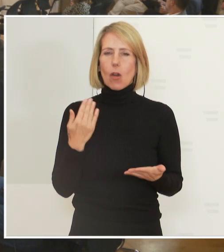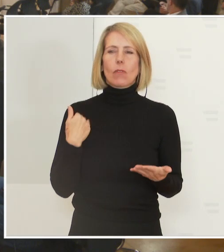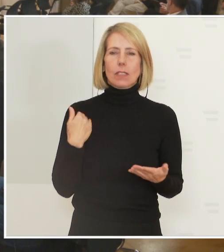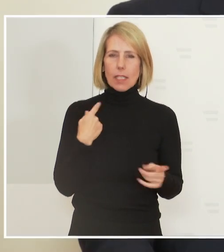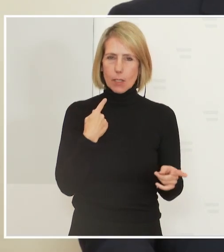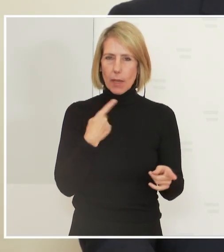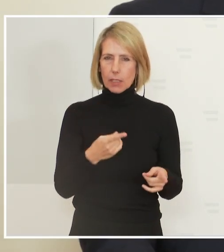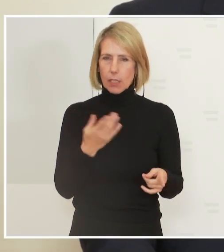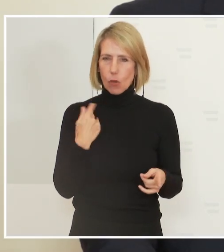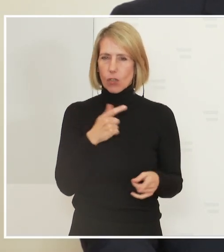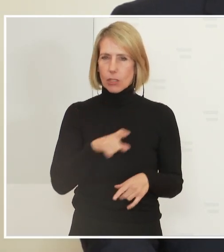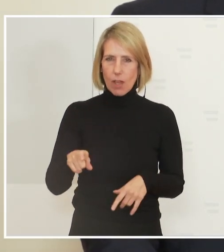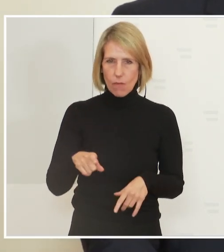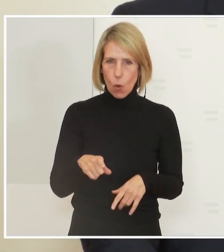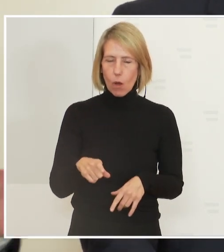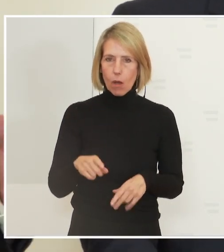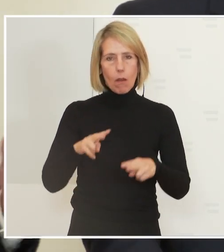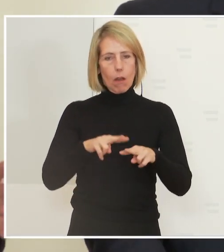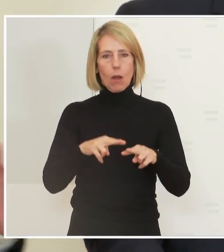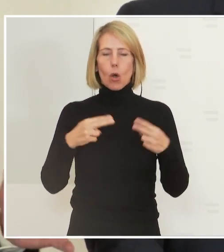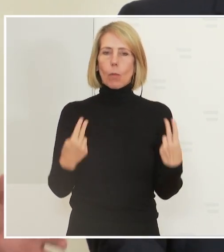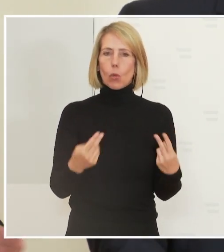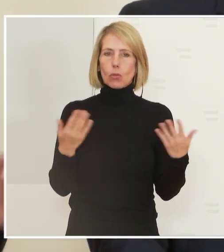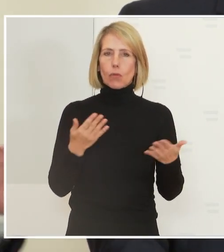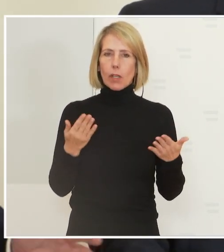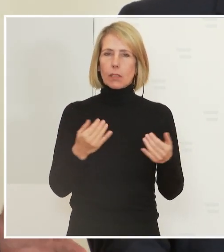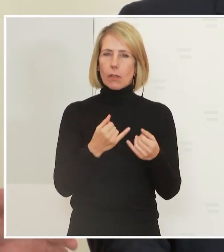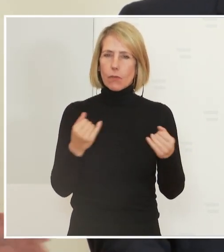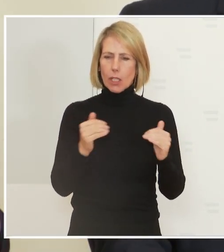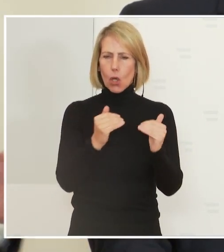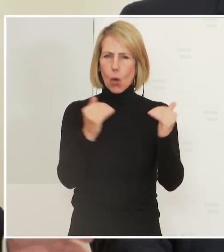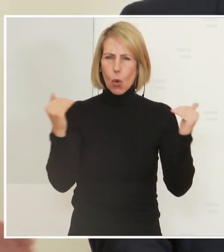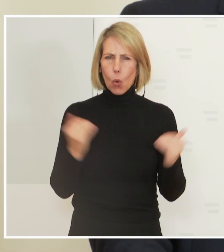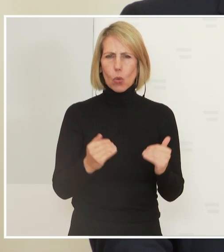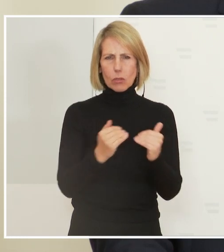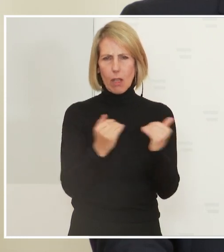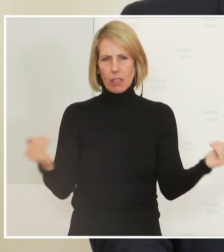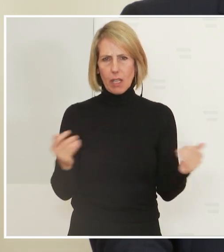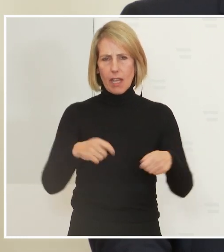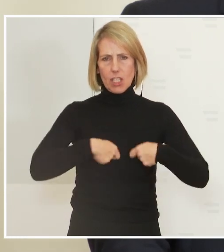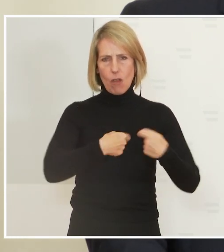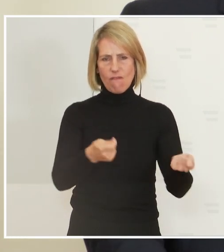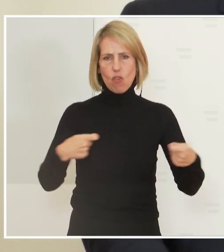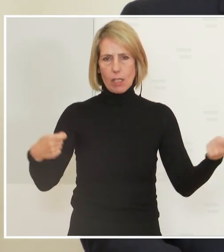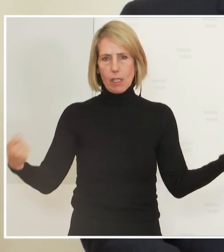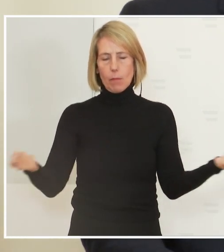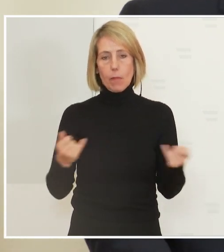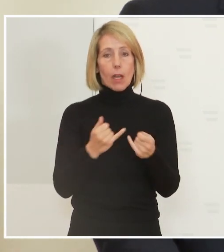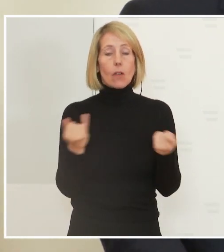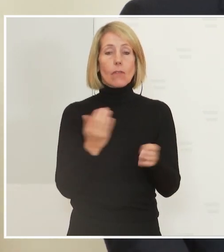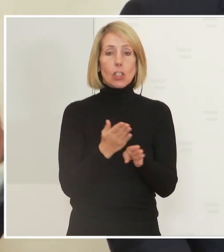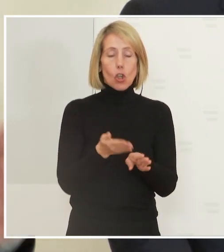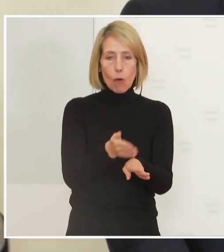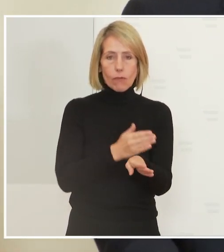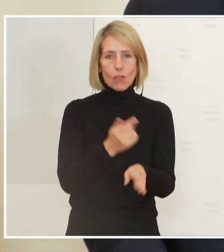vor zwei Wochen. Der Bund gibt sozusagen die Unterkante vor. Den Stufenplan, das ist der Rahmen. Und selbstverständlich, wie wir es ja schon vor zwei